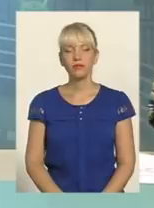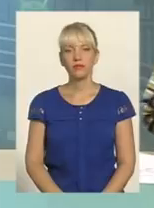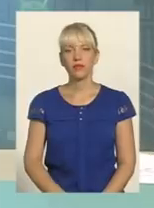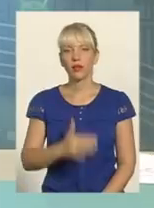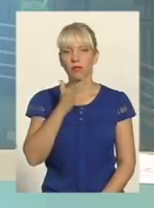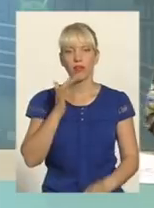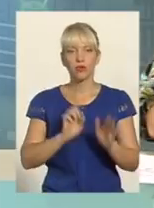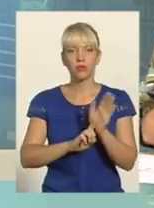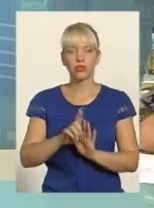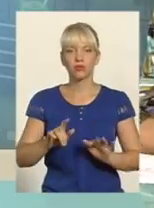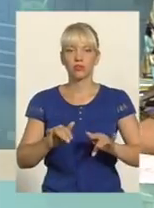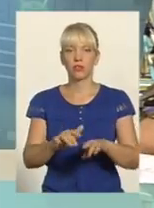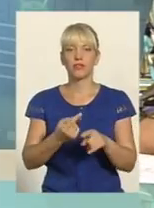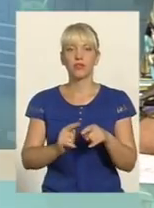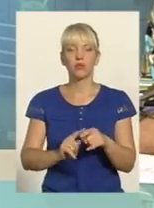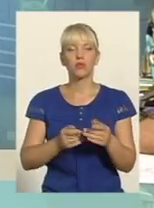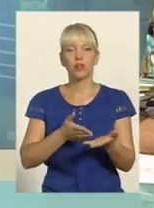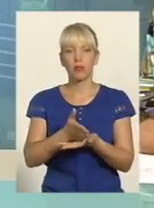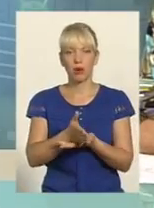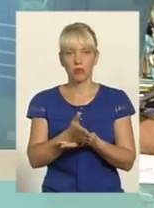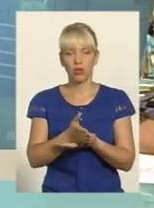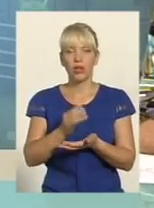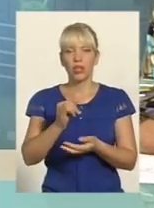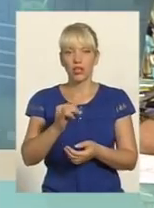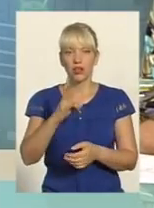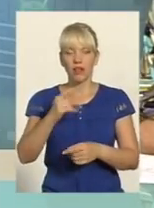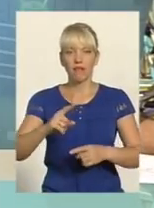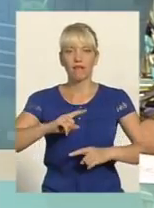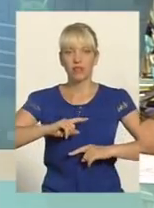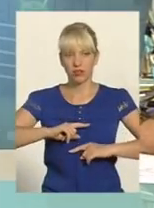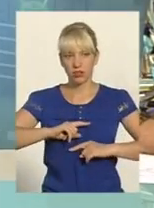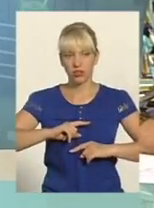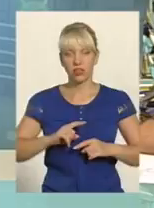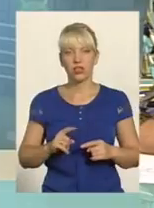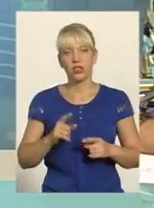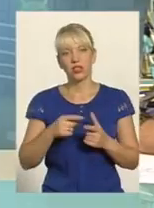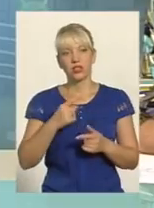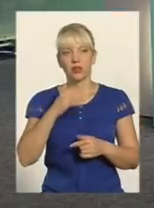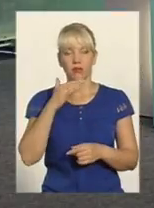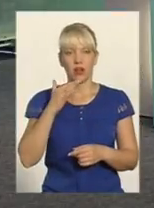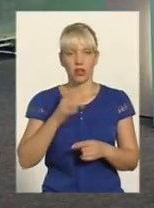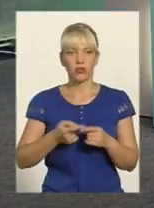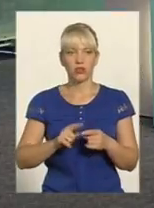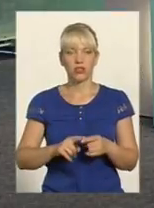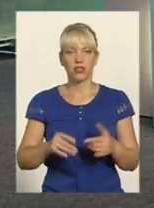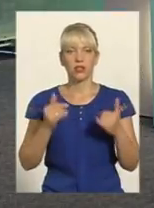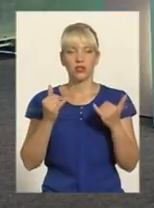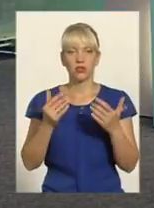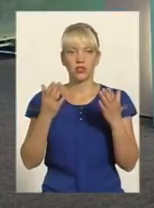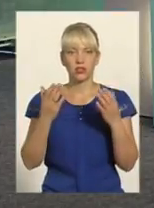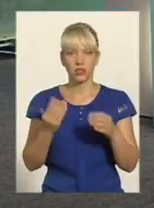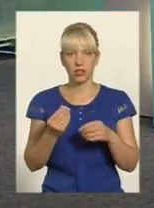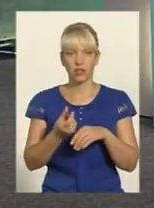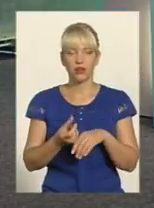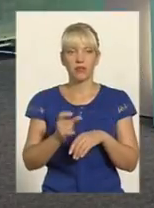в цьому напрямку на фініші? Чи багато з них? На сьогоднішній день більше